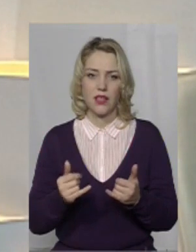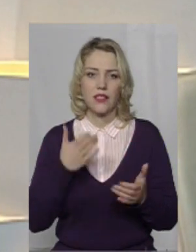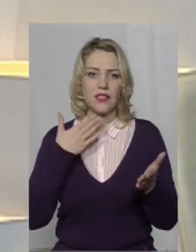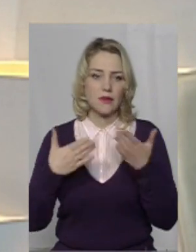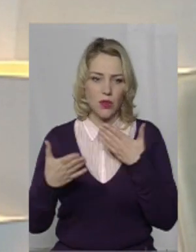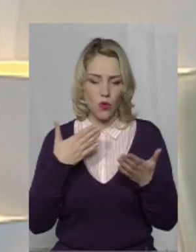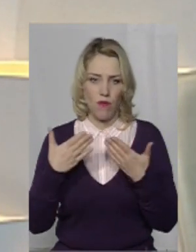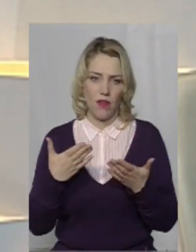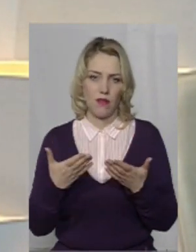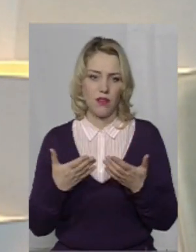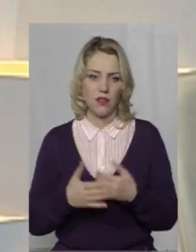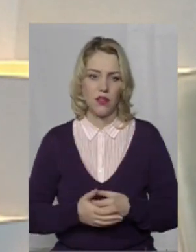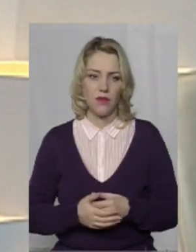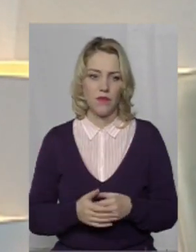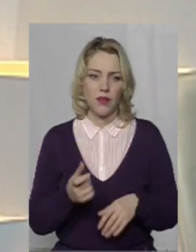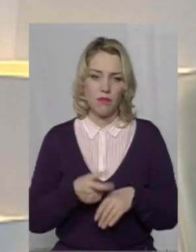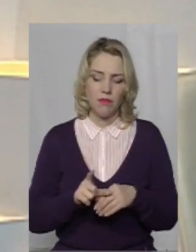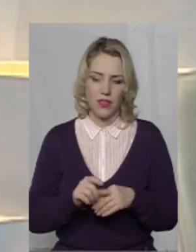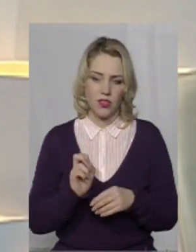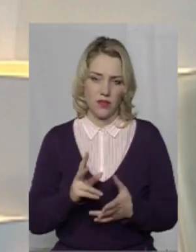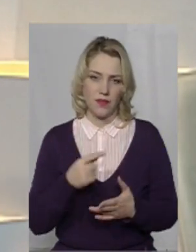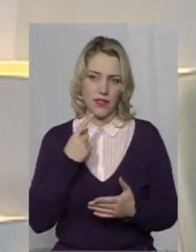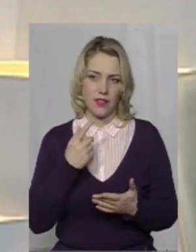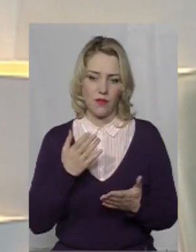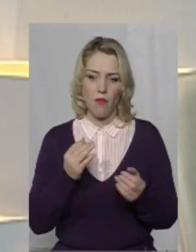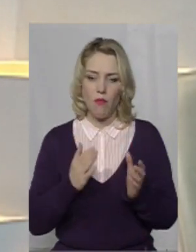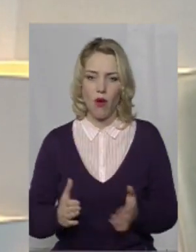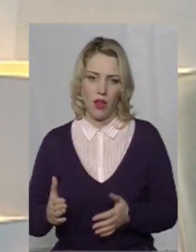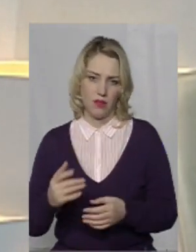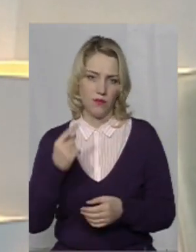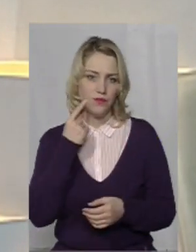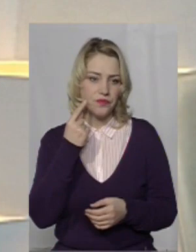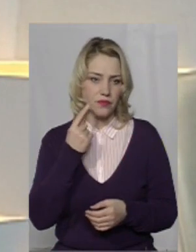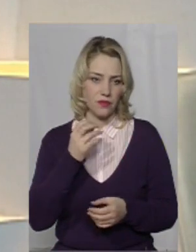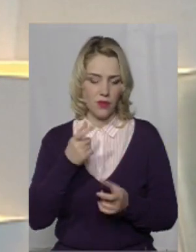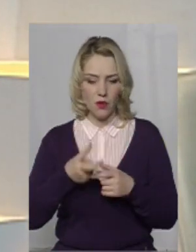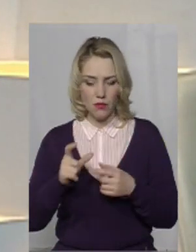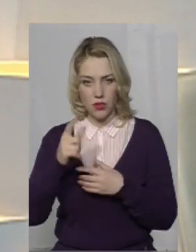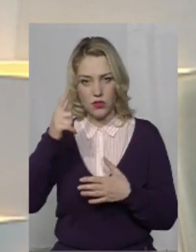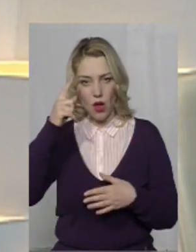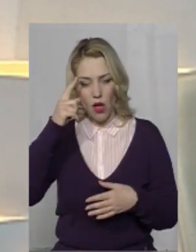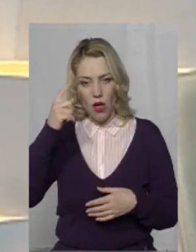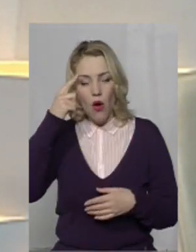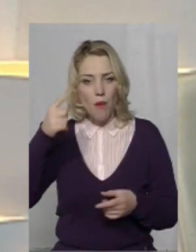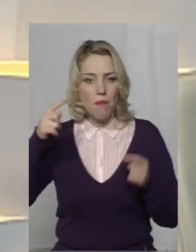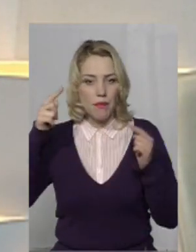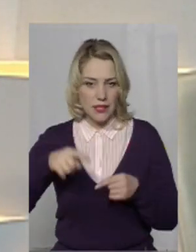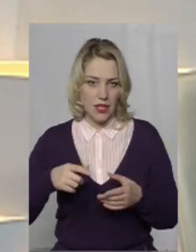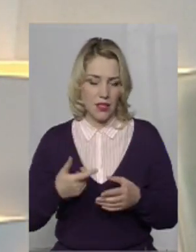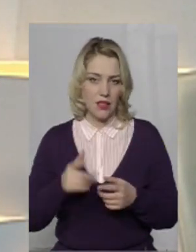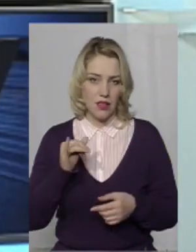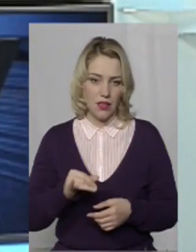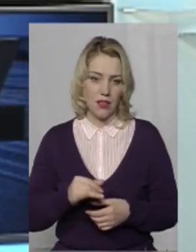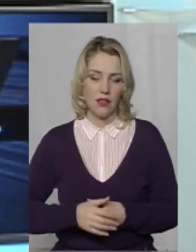ну, порядні не скажу, але більше обізнані, дійсно, більш обізнані, тому що, ну,